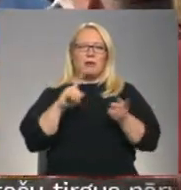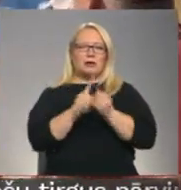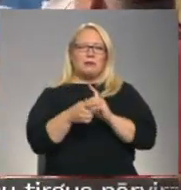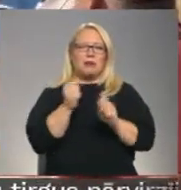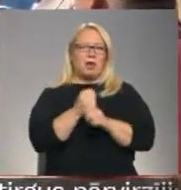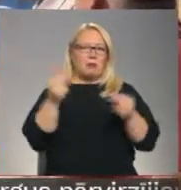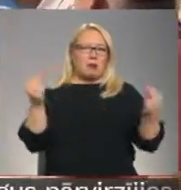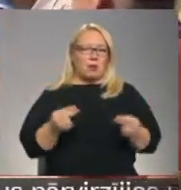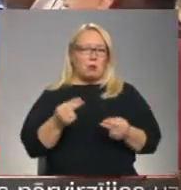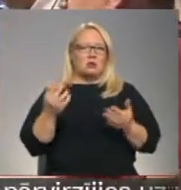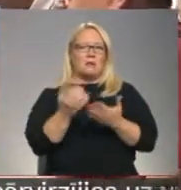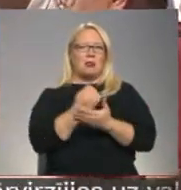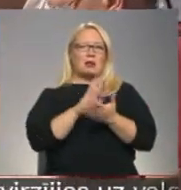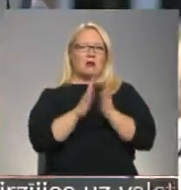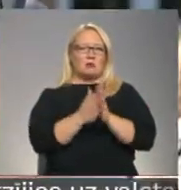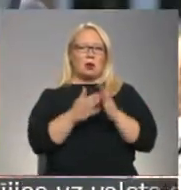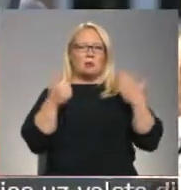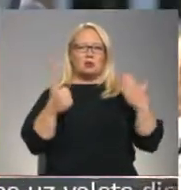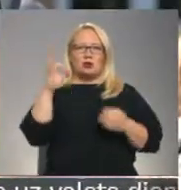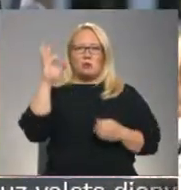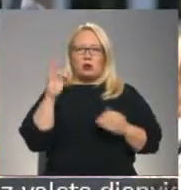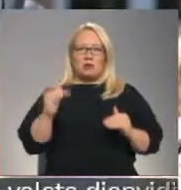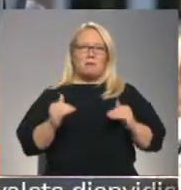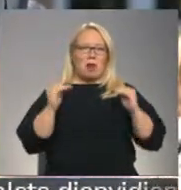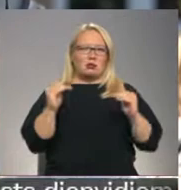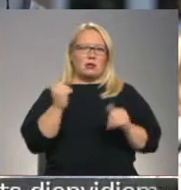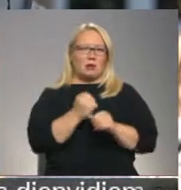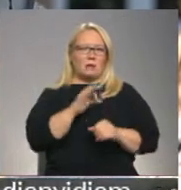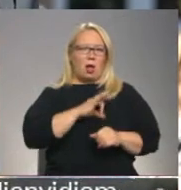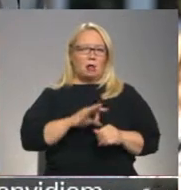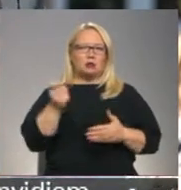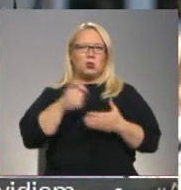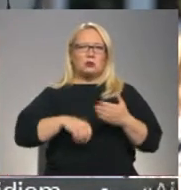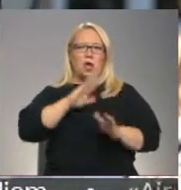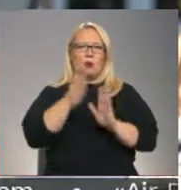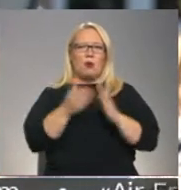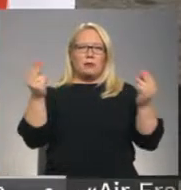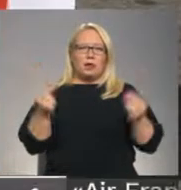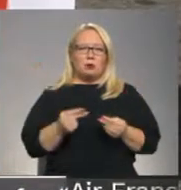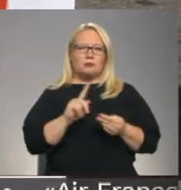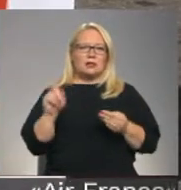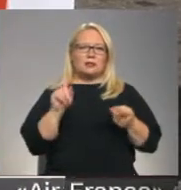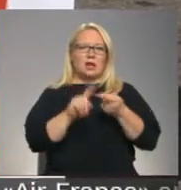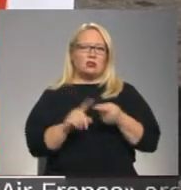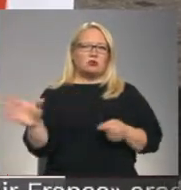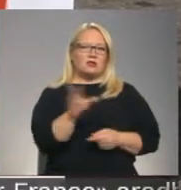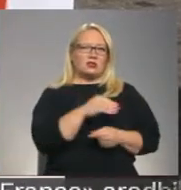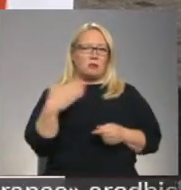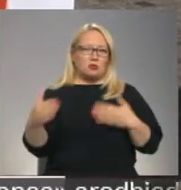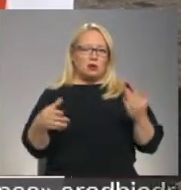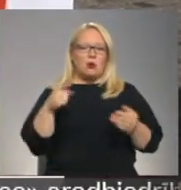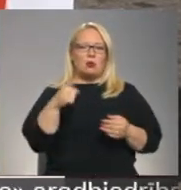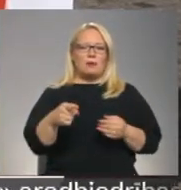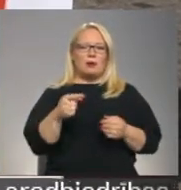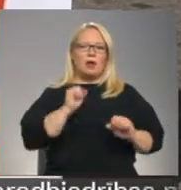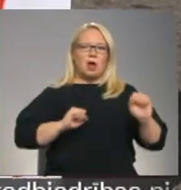panākts vienošanās un par 600% paaugstināts darba algs. Noslēgtais koplīgums ir saistoši visām pusēm, un tā darbības laikā ir jāturs no